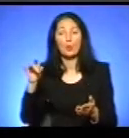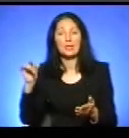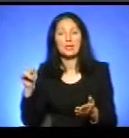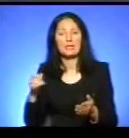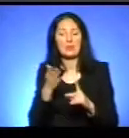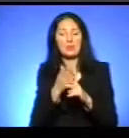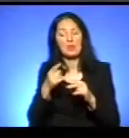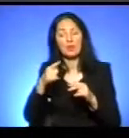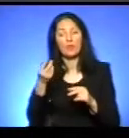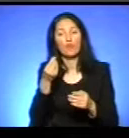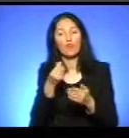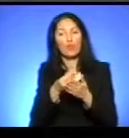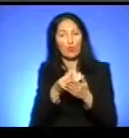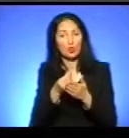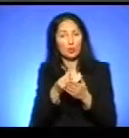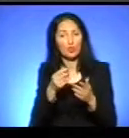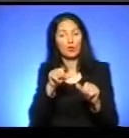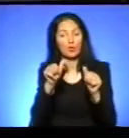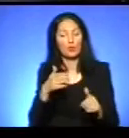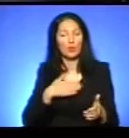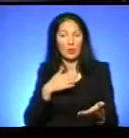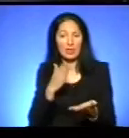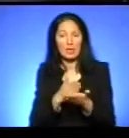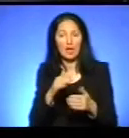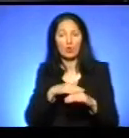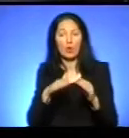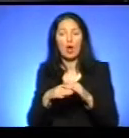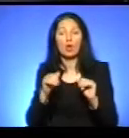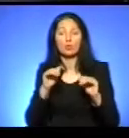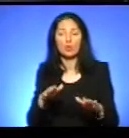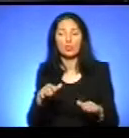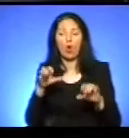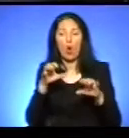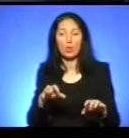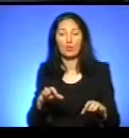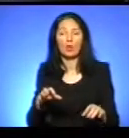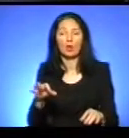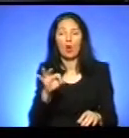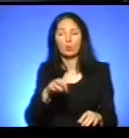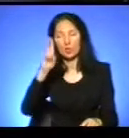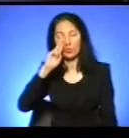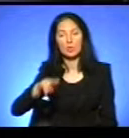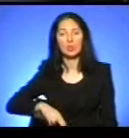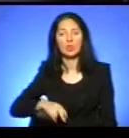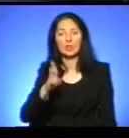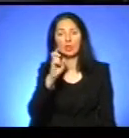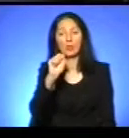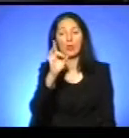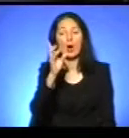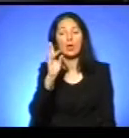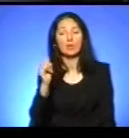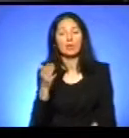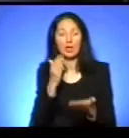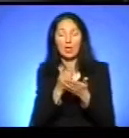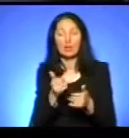формі. От в мене є в руках розпорядження голови обласної державної адміністрації Степана Барни, де встановлено